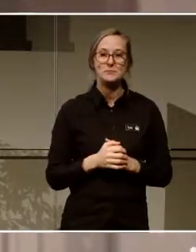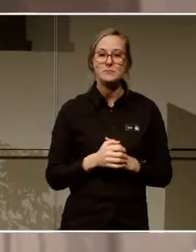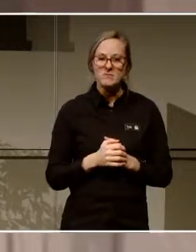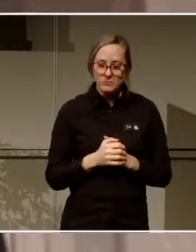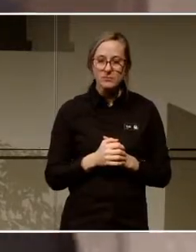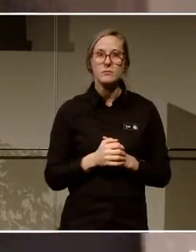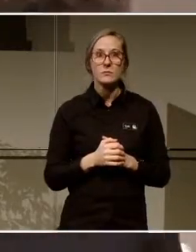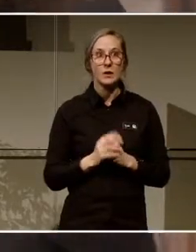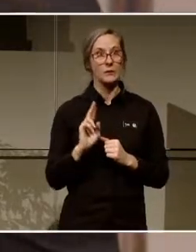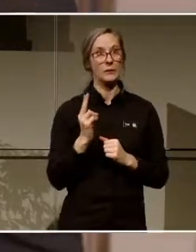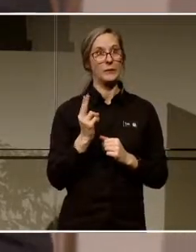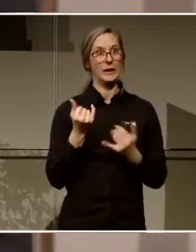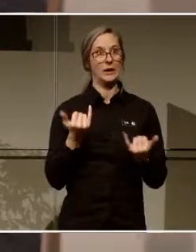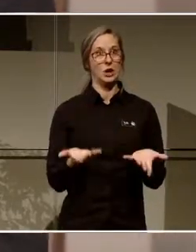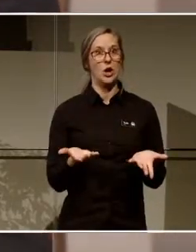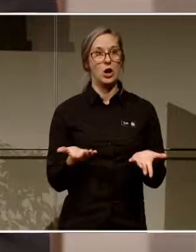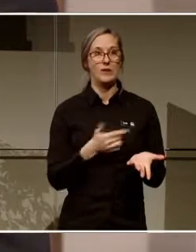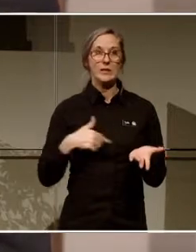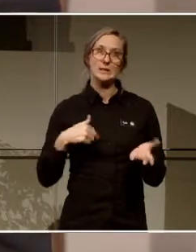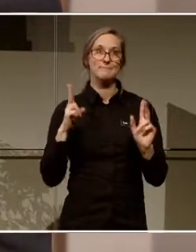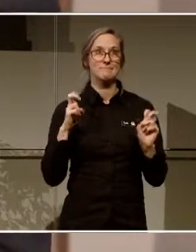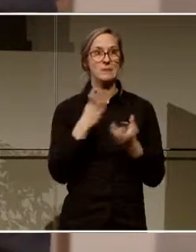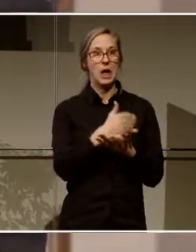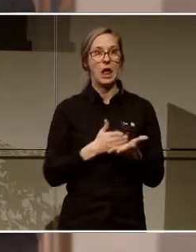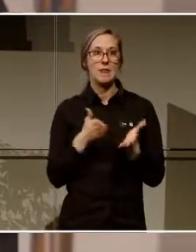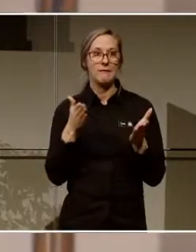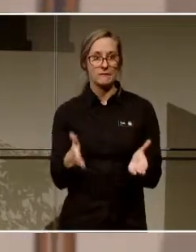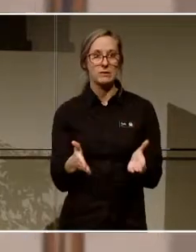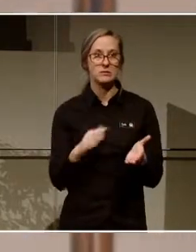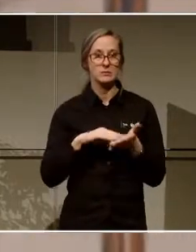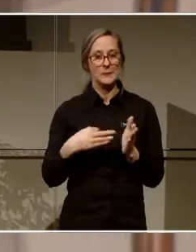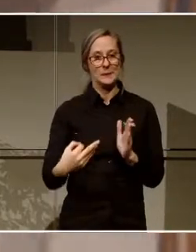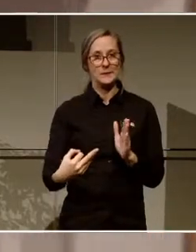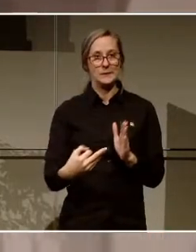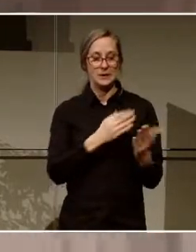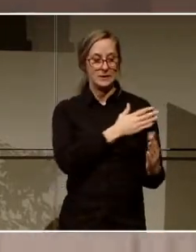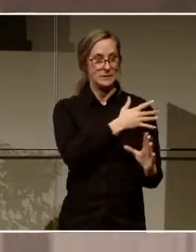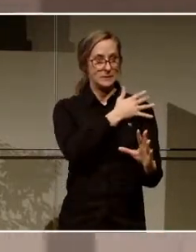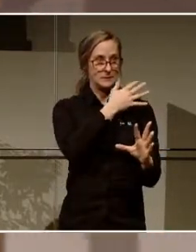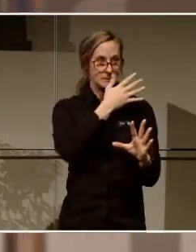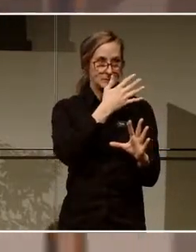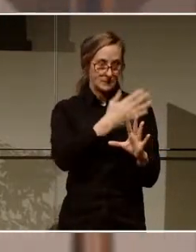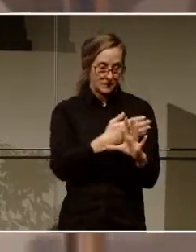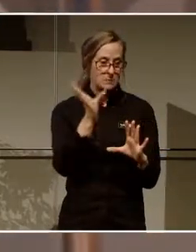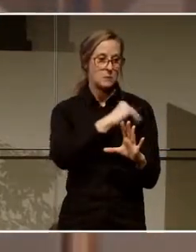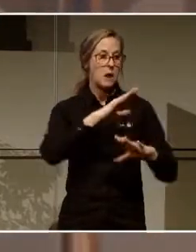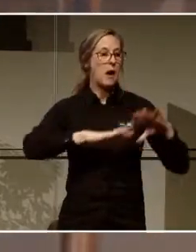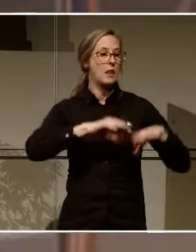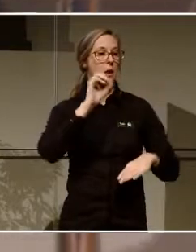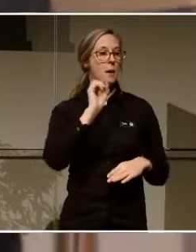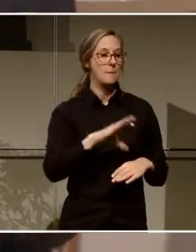Och där vi är nu, vi är någonstans i halvvägs i projektet nu. Fram till nu så har det handlat mycket om att